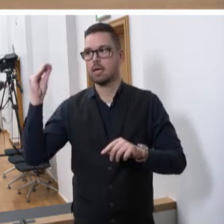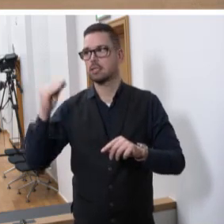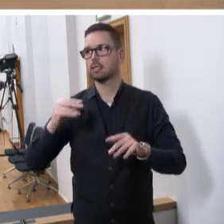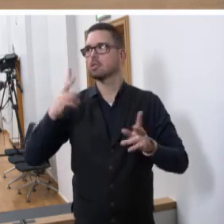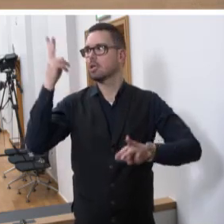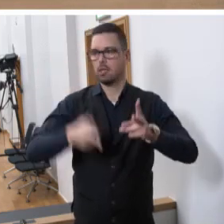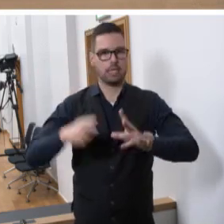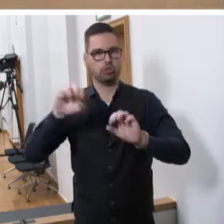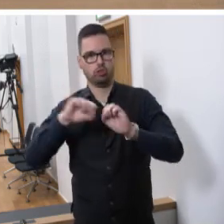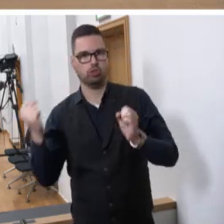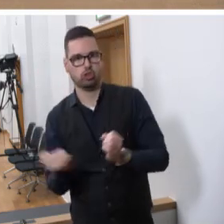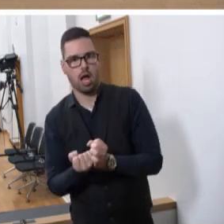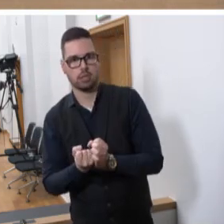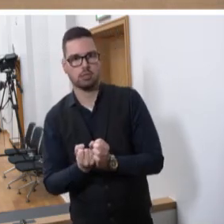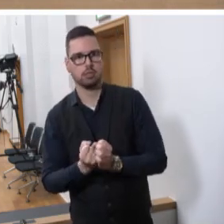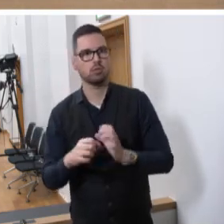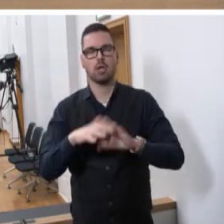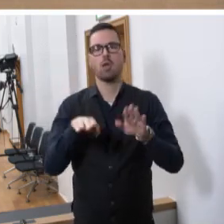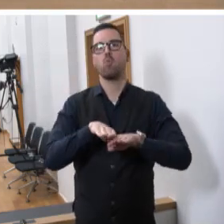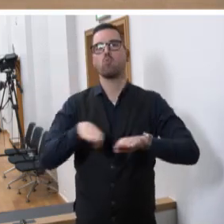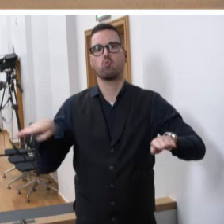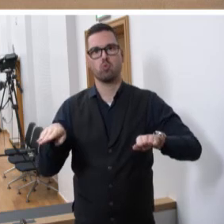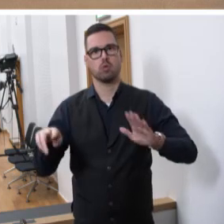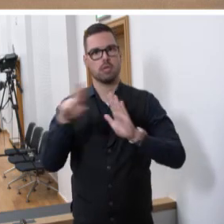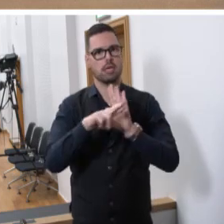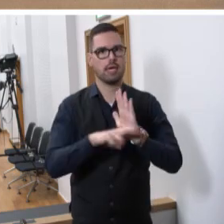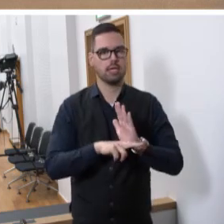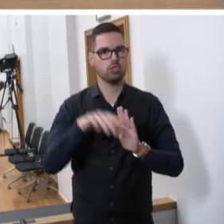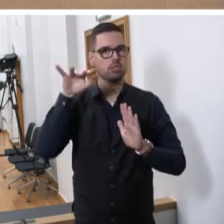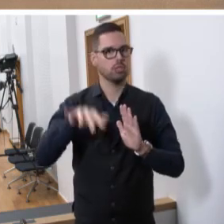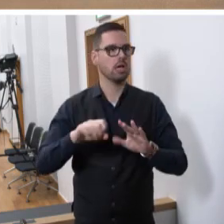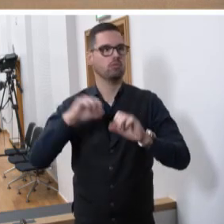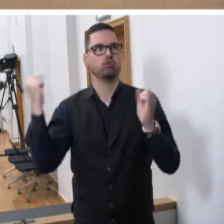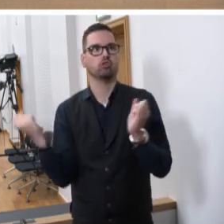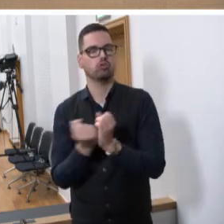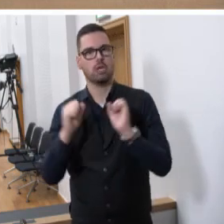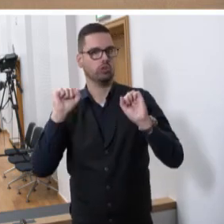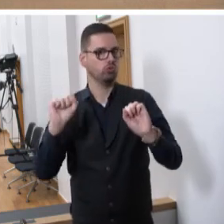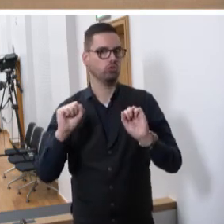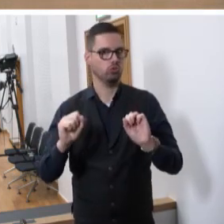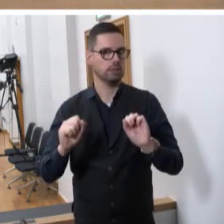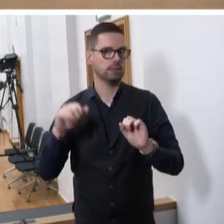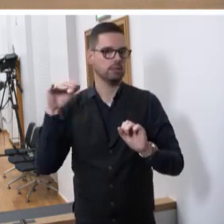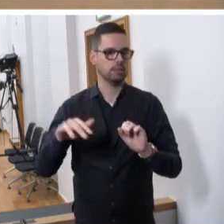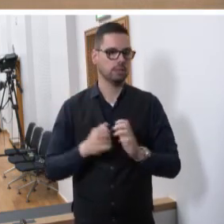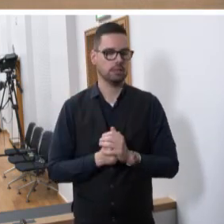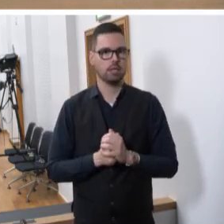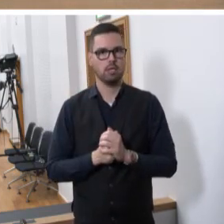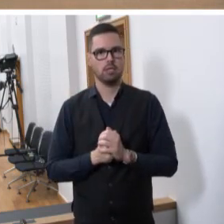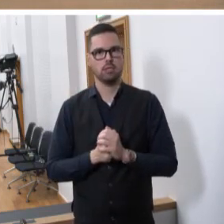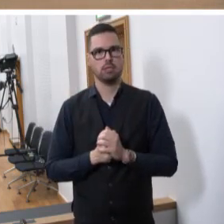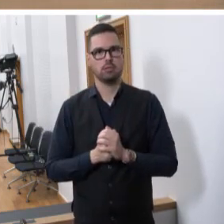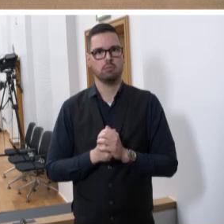Rechtsstaat haben alle Menschen Grundrechte, die es eben vom Staat zu schützen und vor allen Dingen auch zu achten gilt.